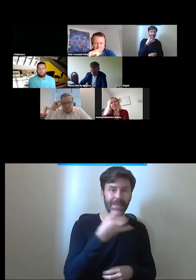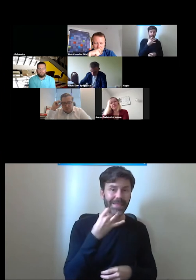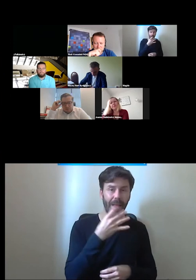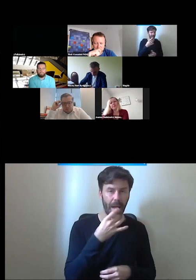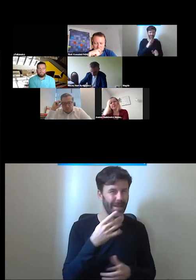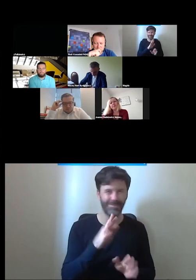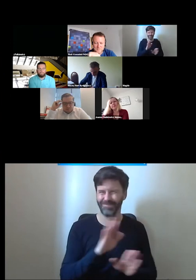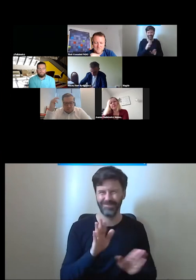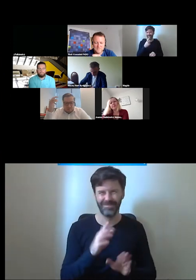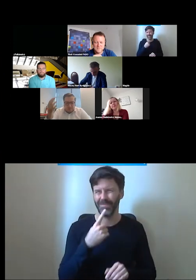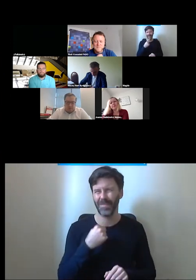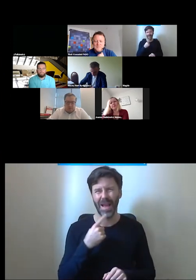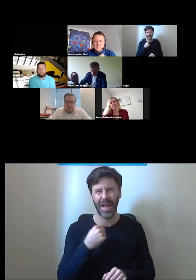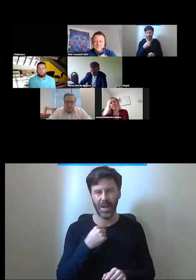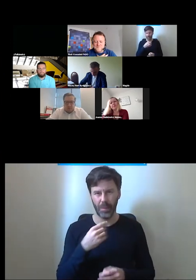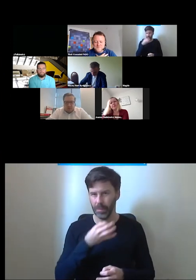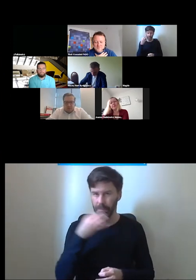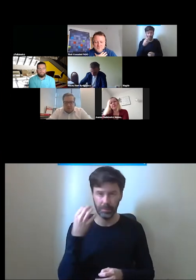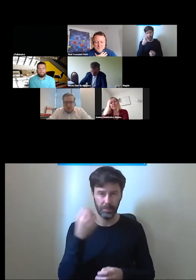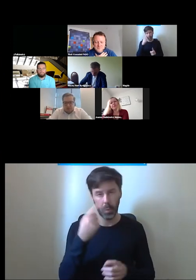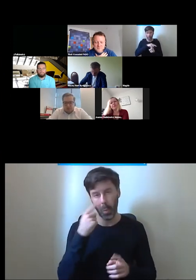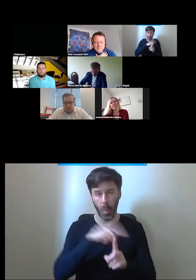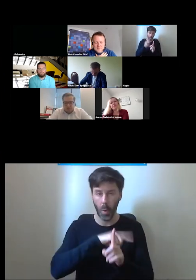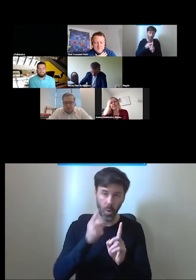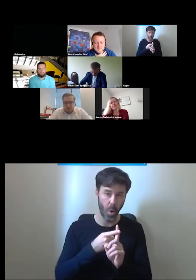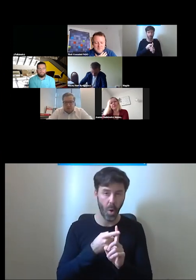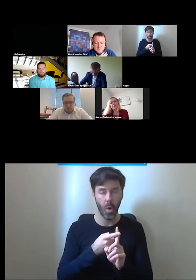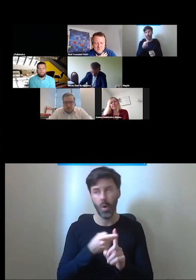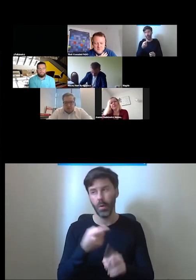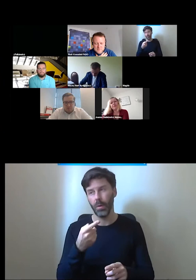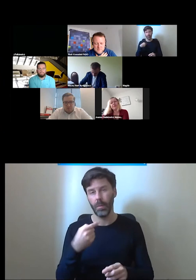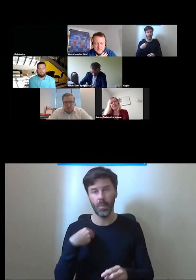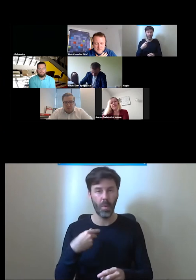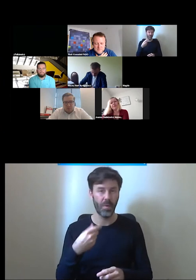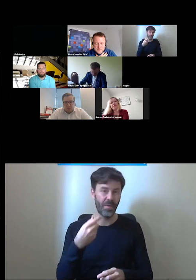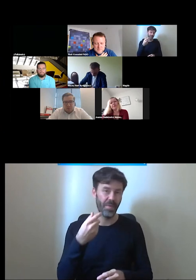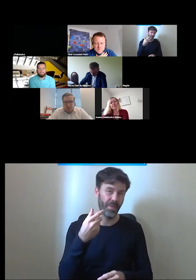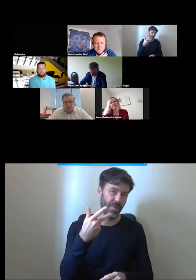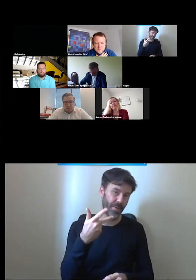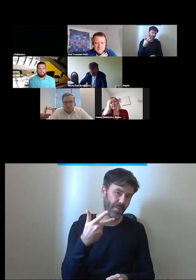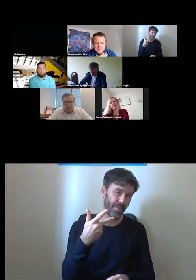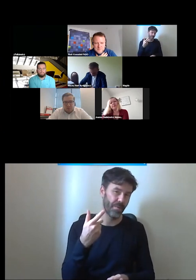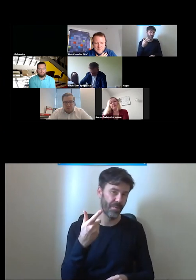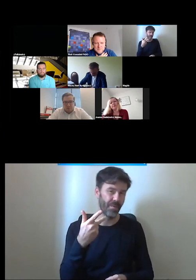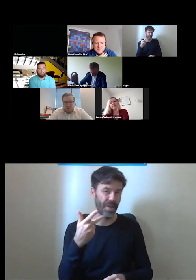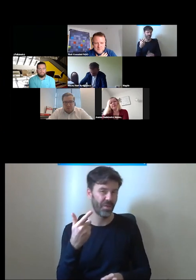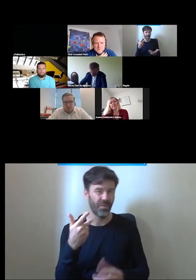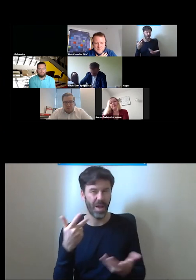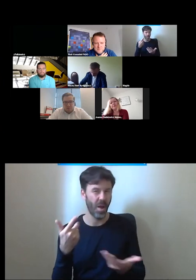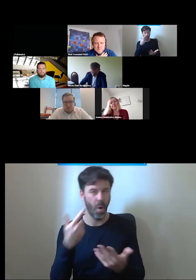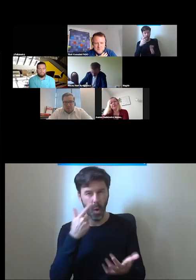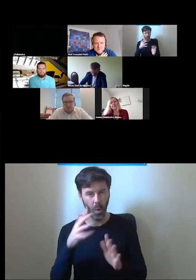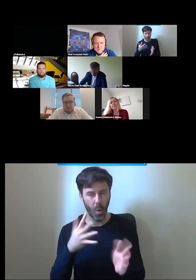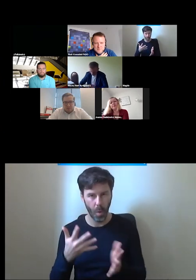pojedyncze w skali na przestrzeni roku może dwa trzy tego typu zgłoszenia chociaż my oczywiście wychodzimy z założenia że każde zgłoszenie to